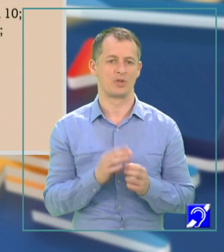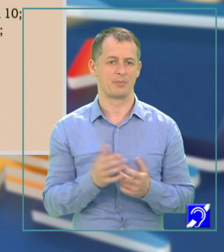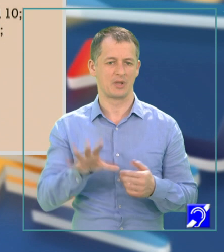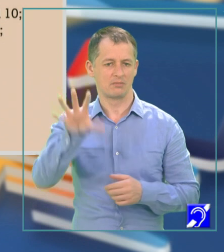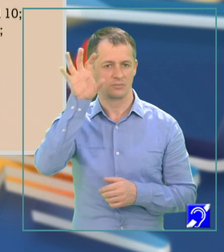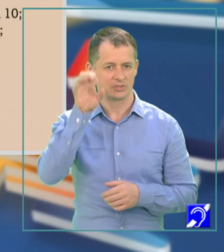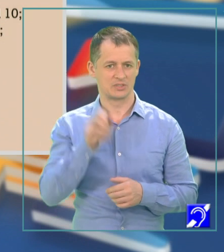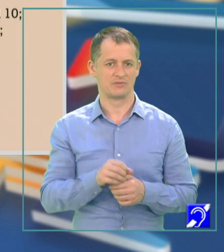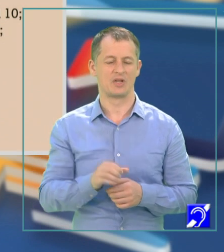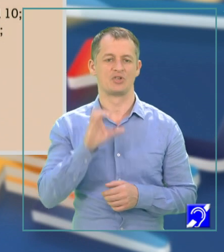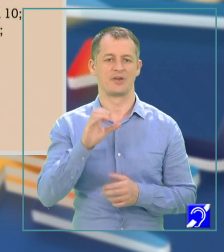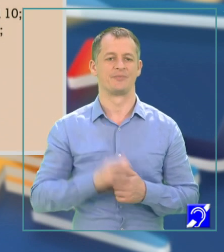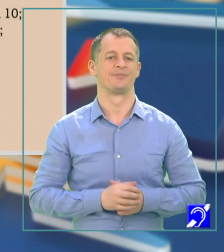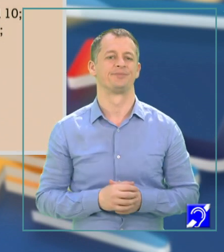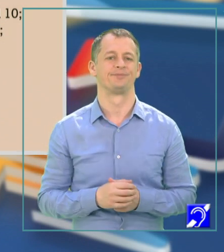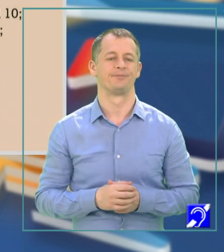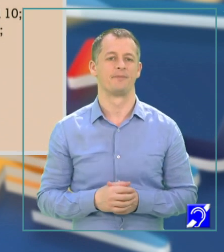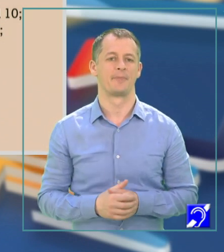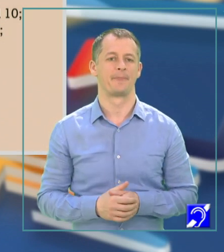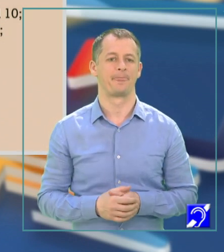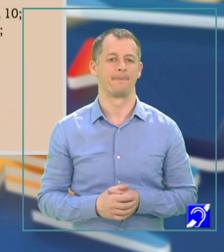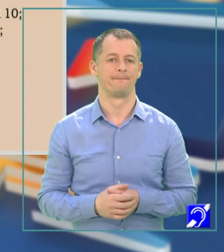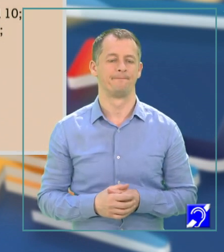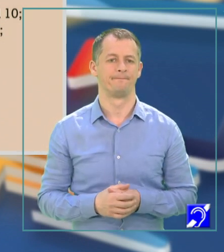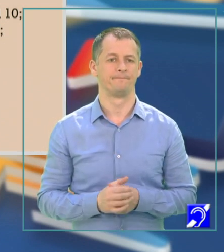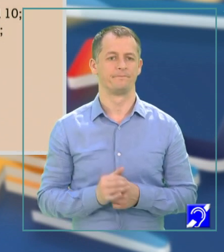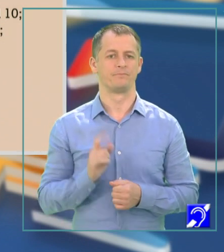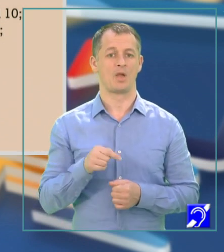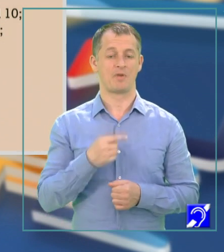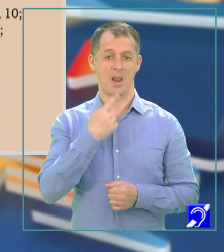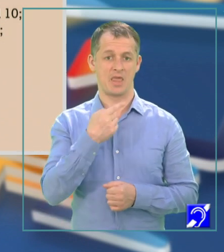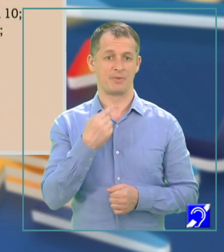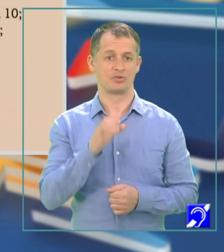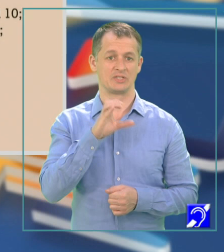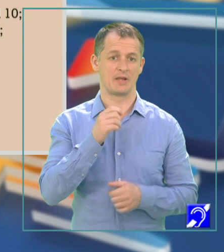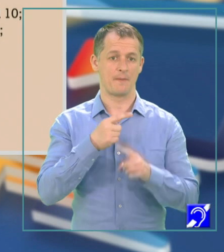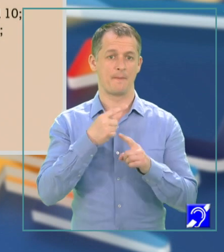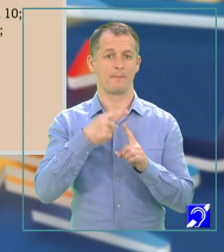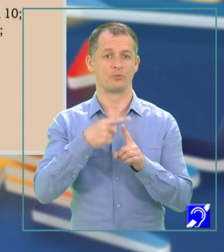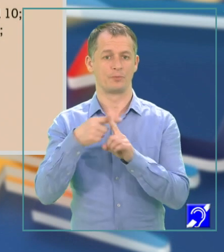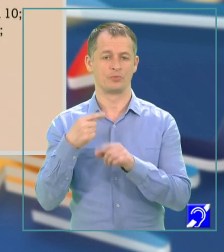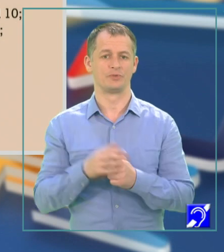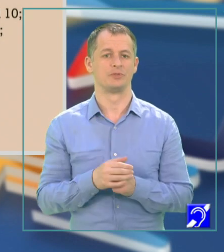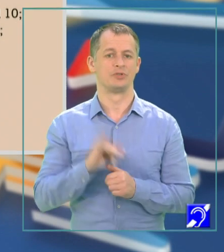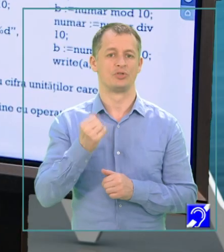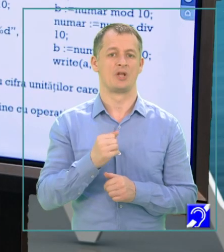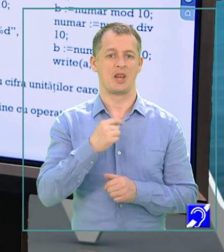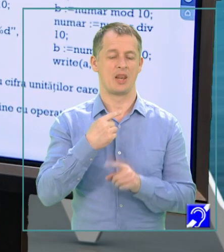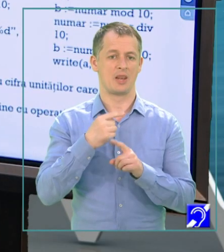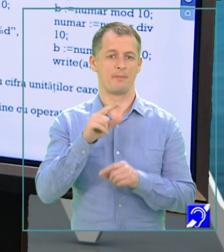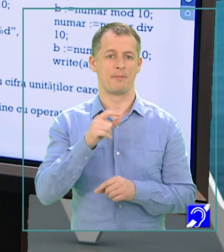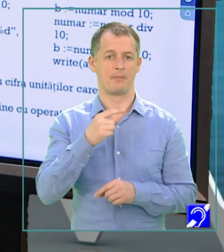vom reține în cifra C. Avem aici reprezentat în pseudocod, limbajul C++, limbajul C și limbajul Pascal,